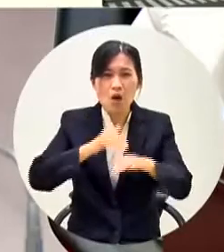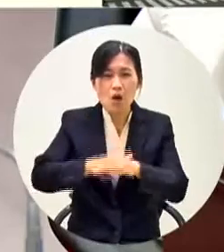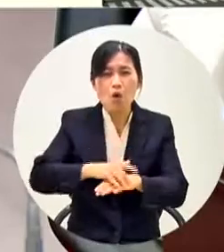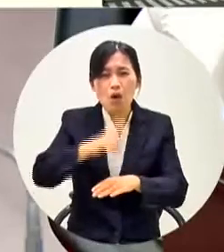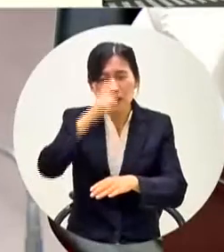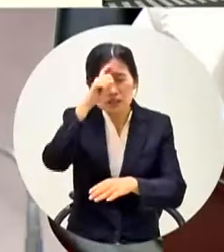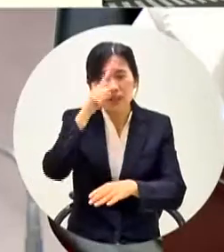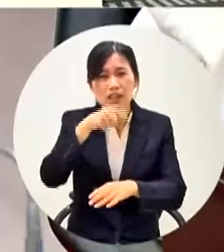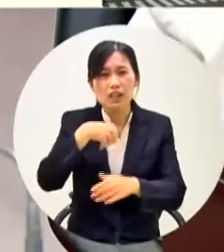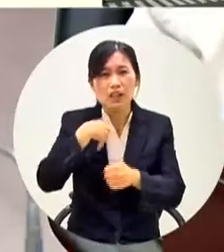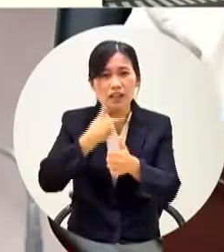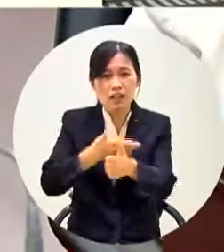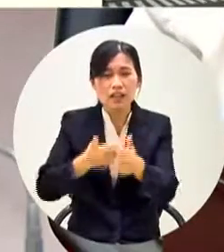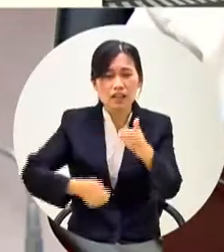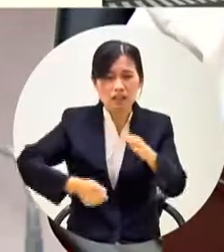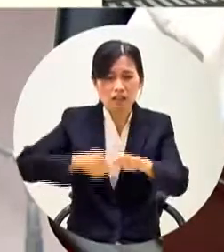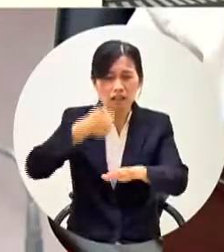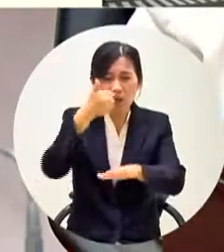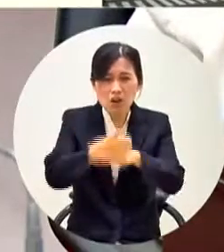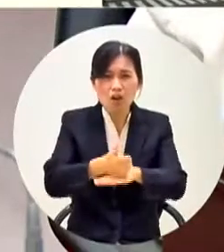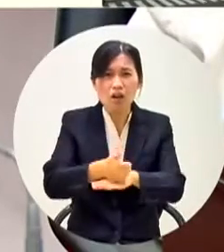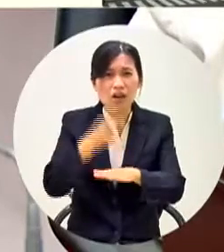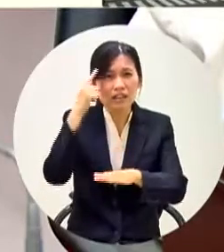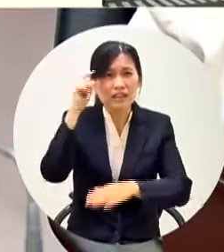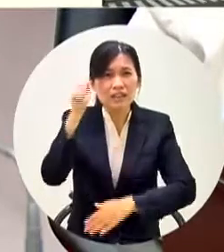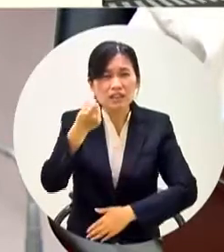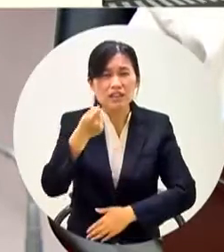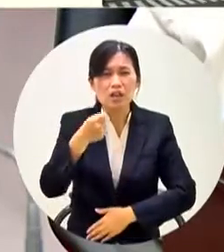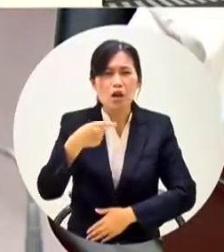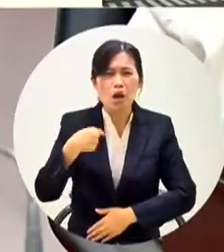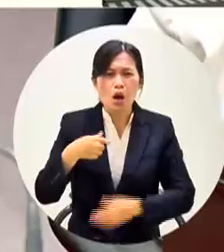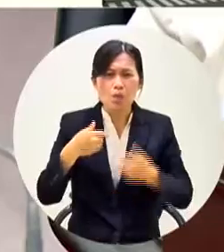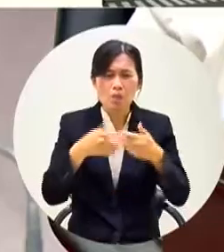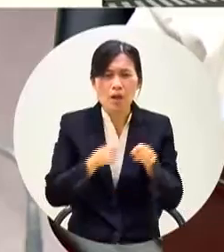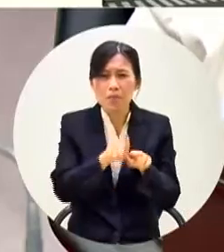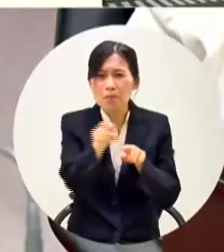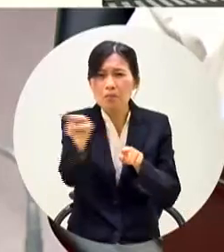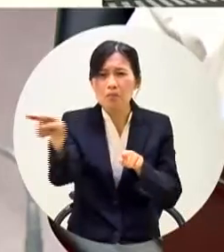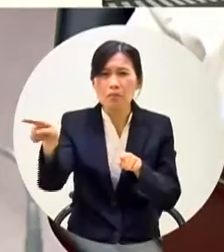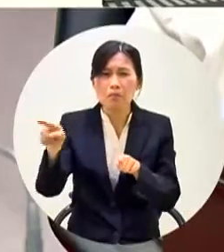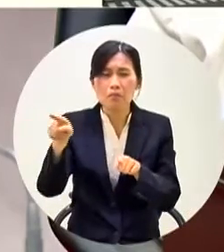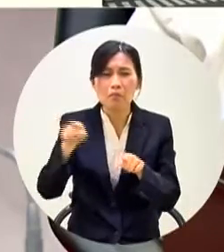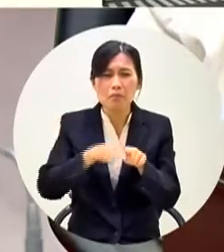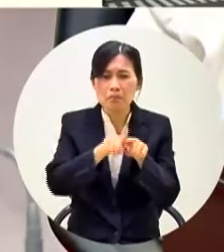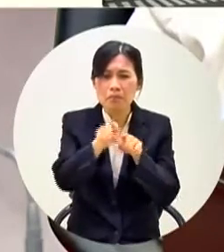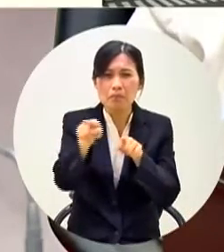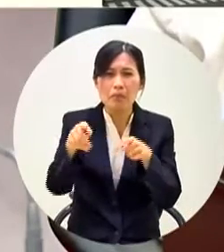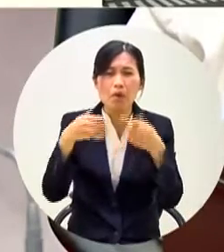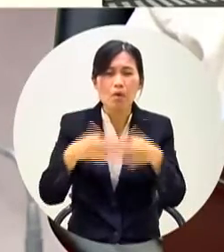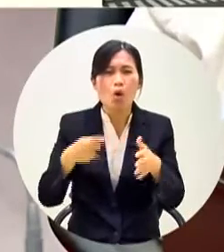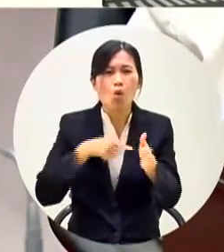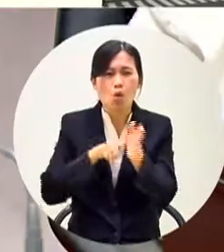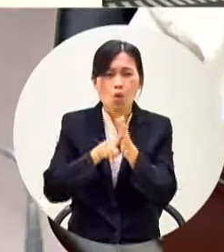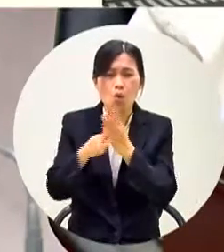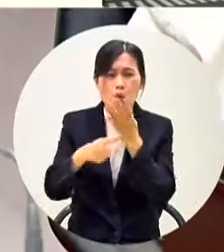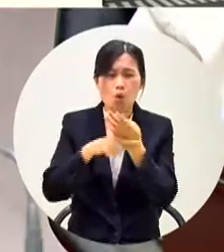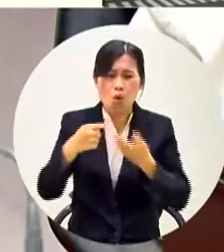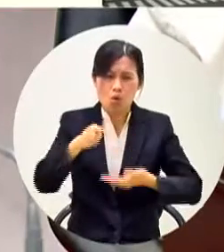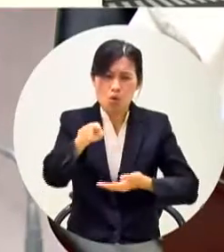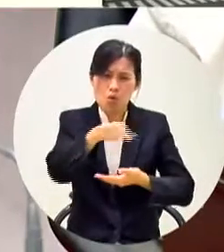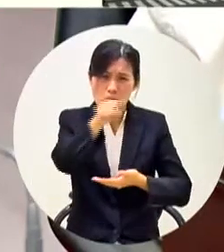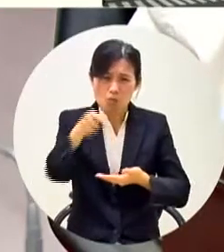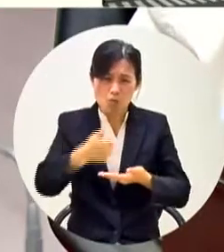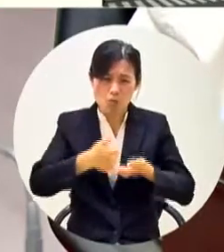讓你們這些錢才有意義啦你別把我黑龍洗頭一句來一句去啦我這麼專業你們都沒有在尊敬來